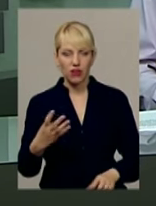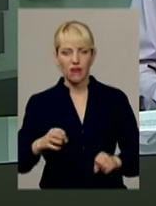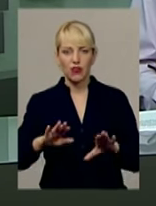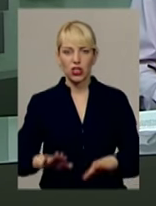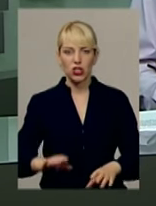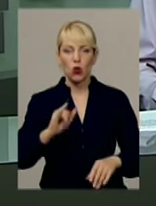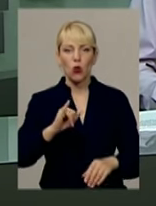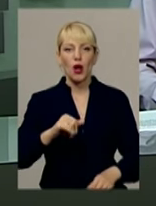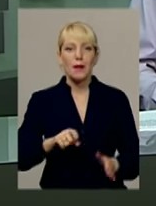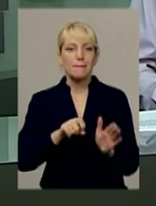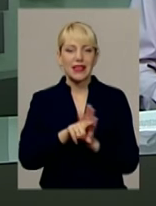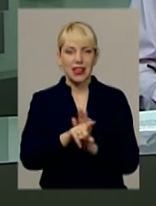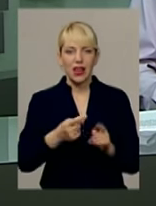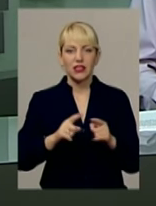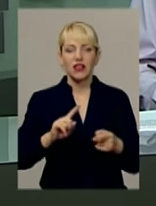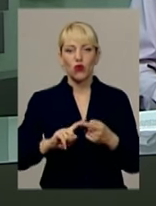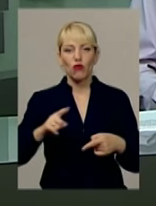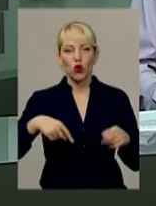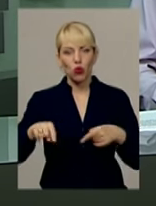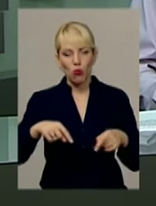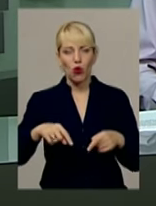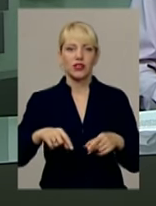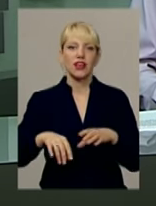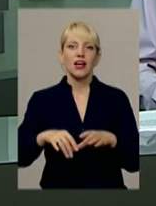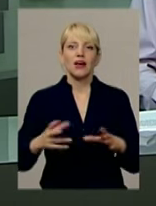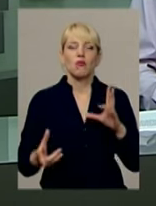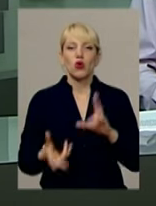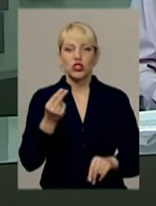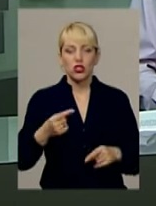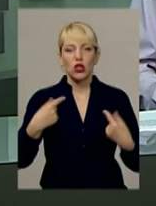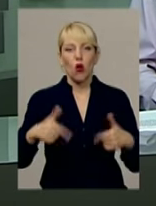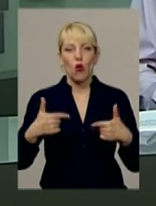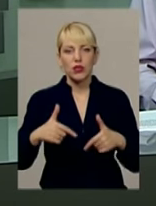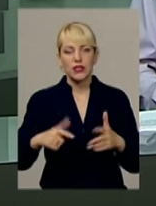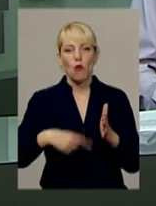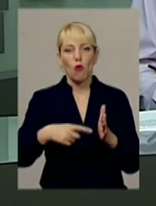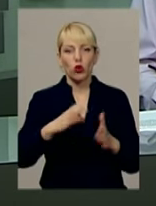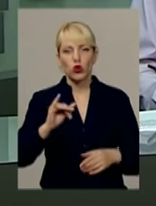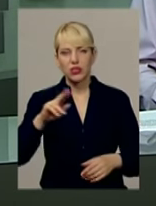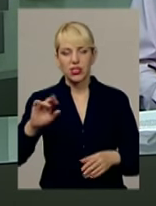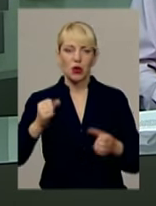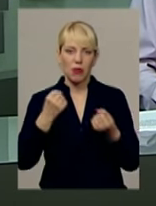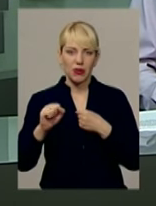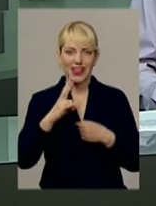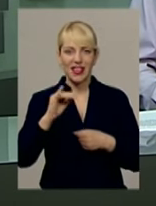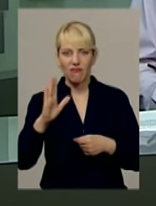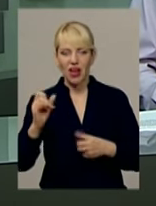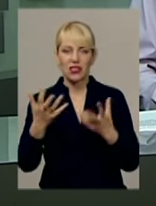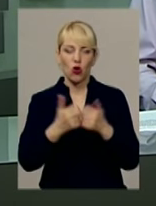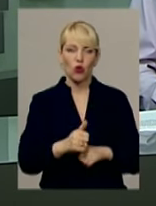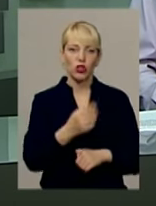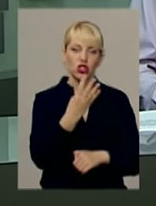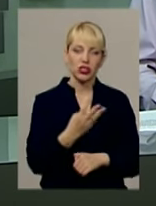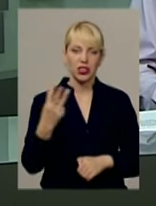серії пенальті. У футбольній лотереї більше пощастило гостям. Моторсіч переміг Ниву з рахунком 4-3. Команда з